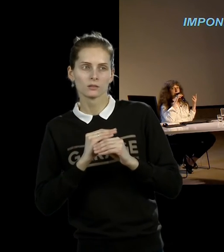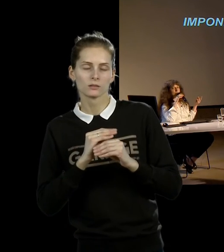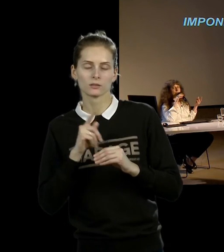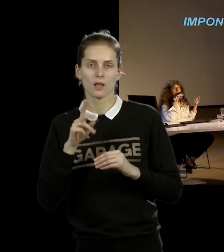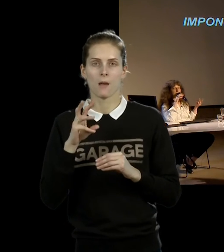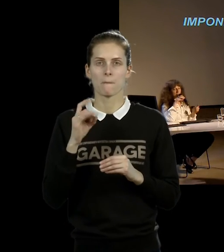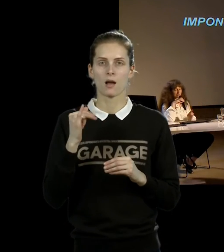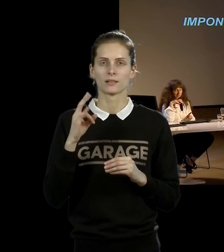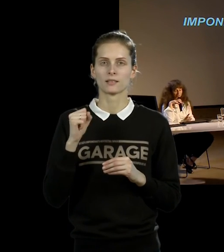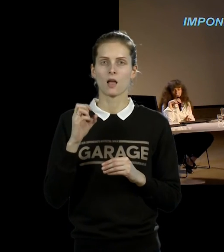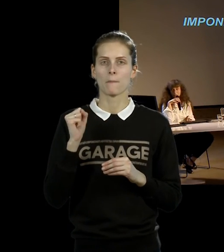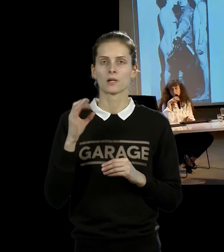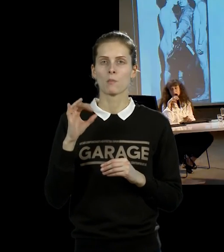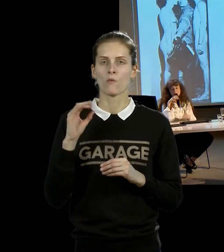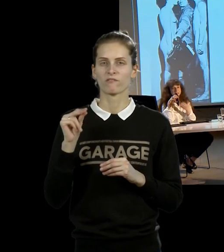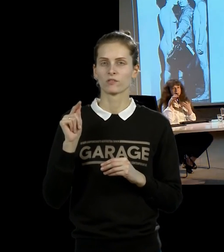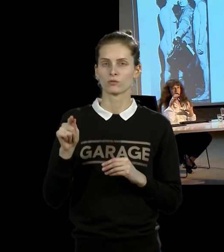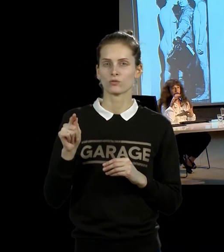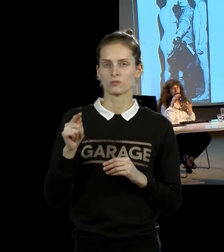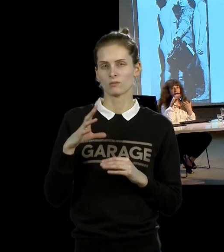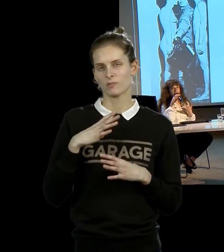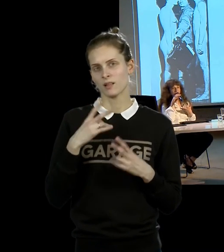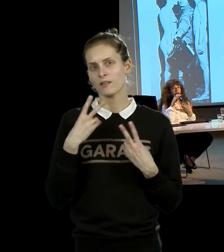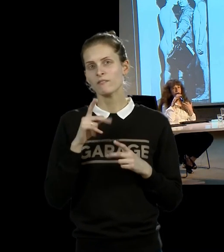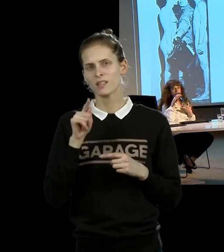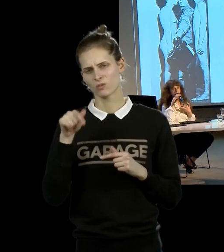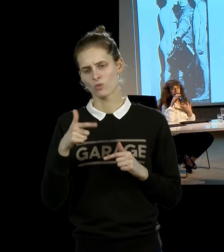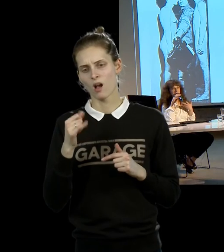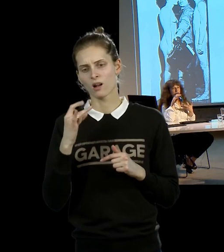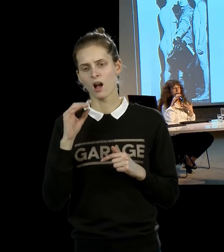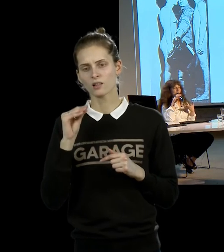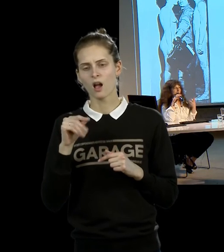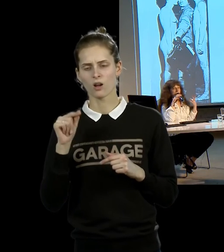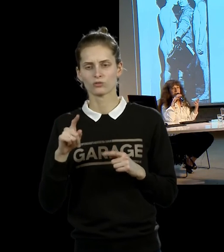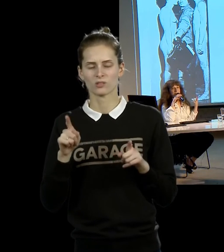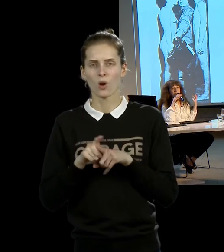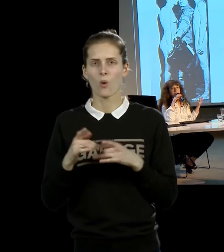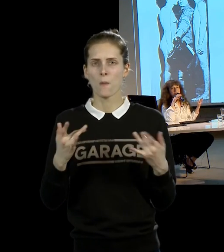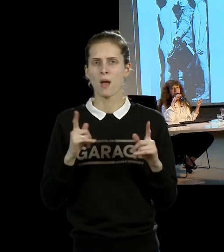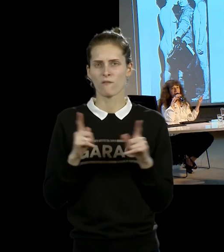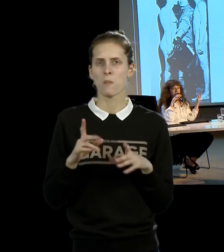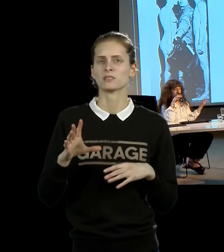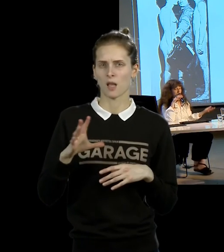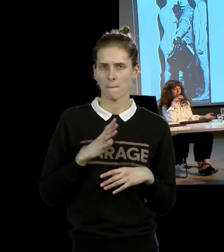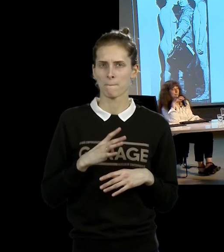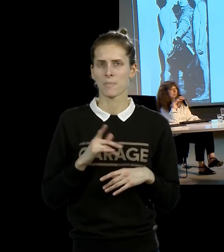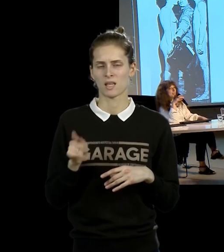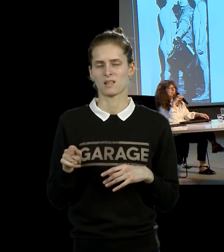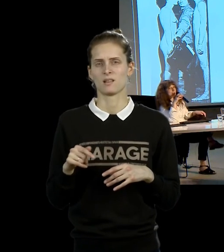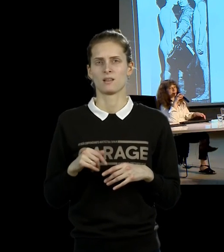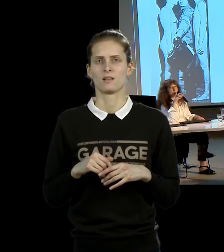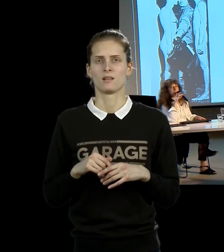Абрамовича сольные, были акцией на котлу, видели, те, кто был в гараже, помнят этот перформанс, одна из самых знаменитых их